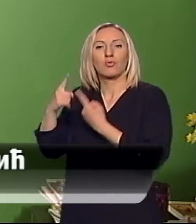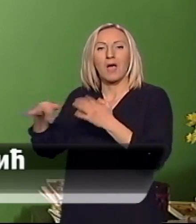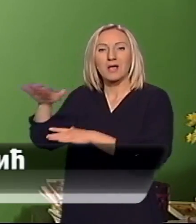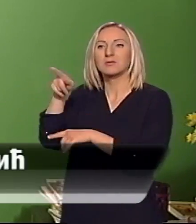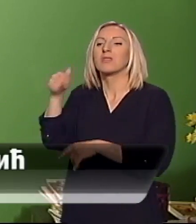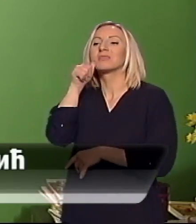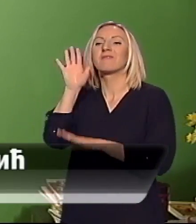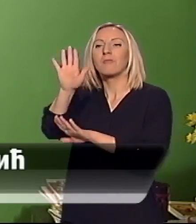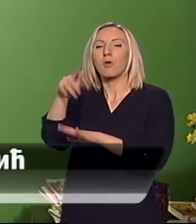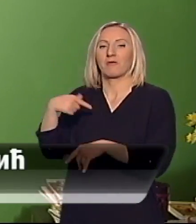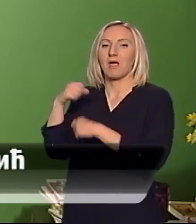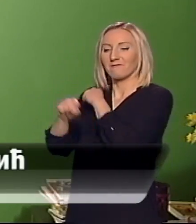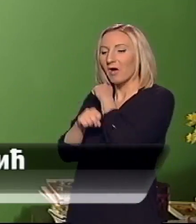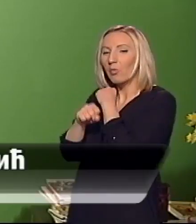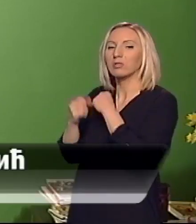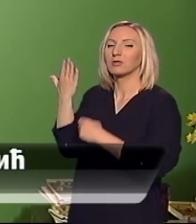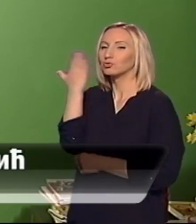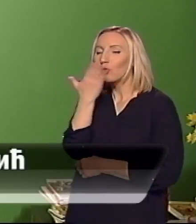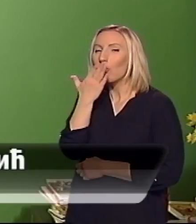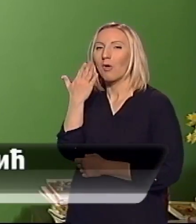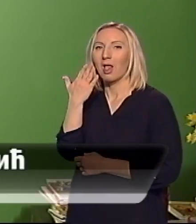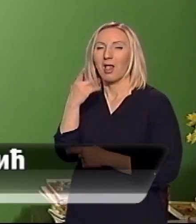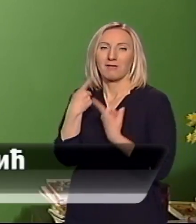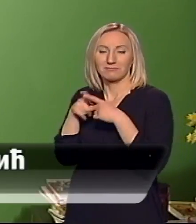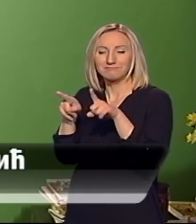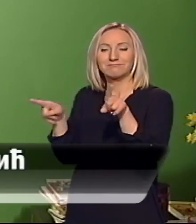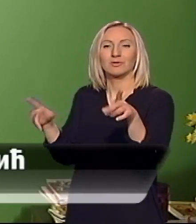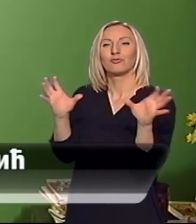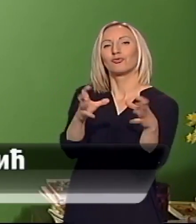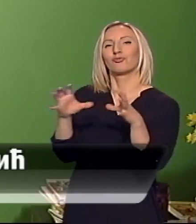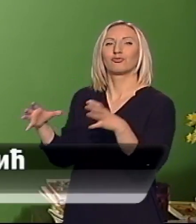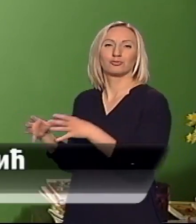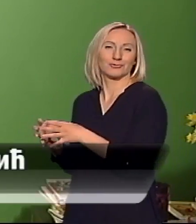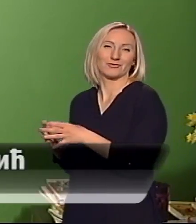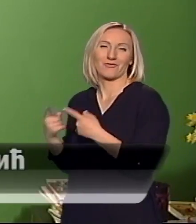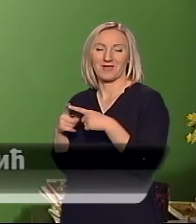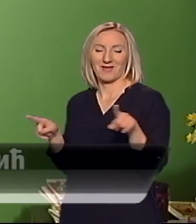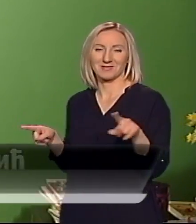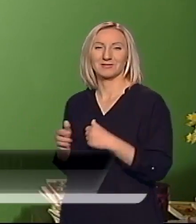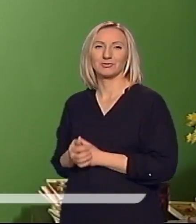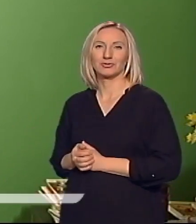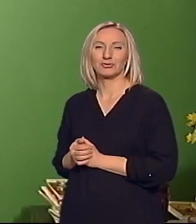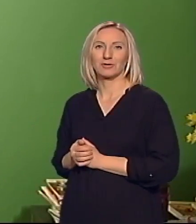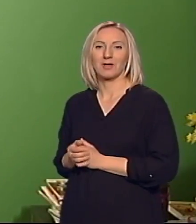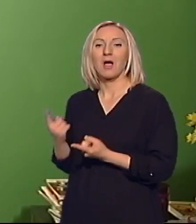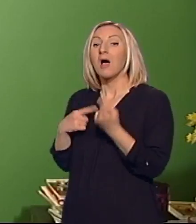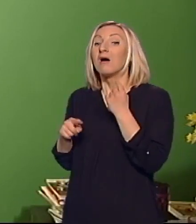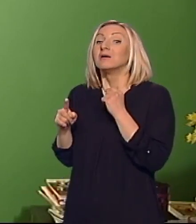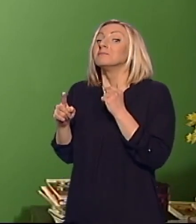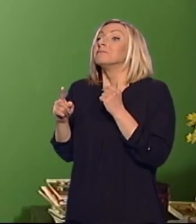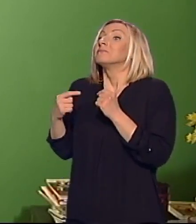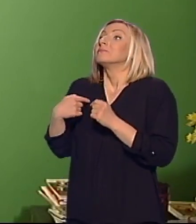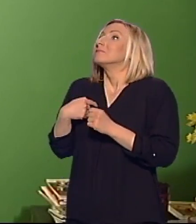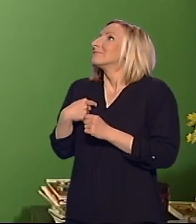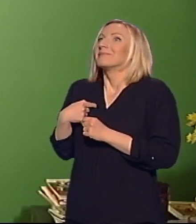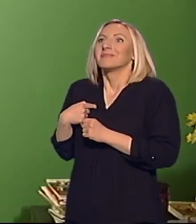fakultetu, u školi, u različitim društvima, ali mi je fascinantno mi je da